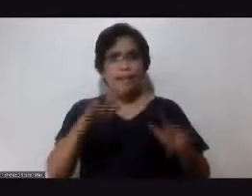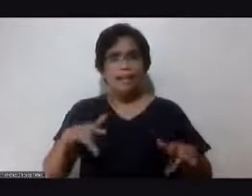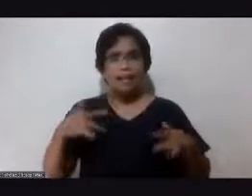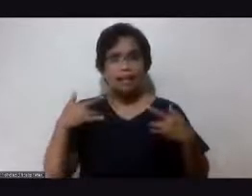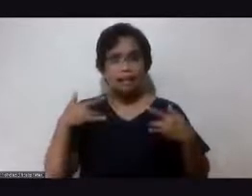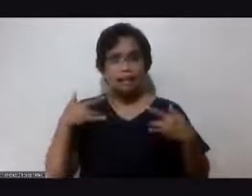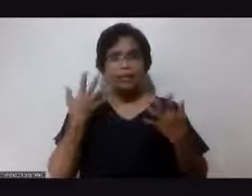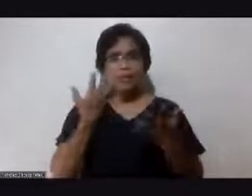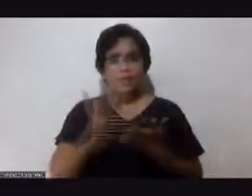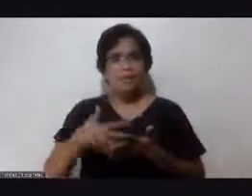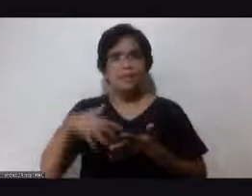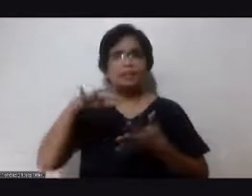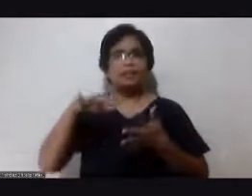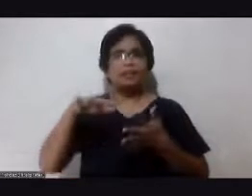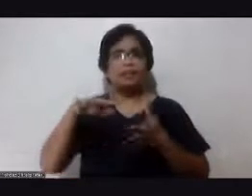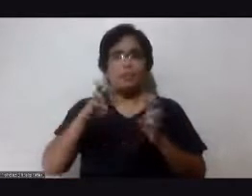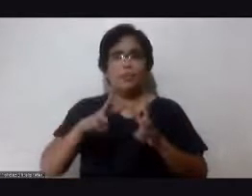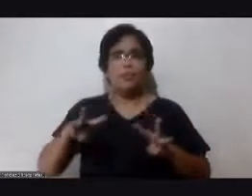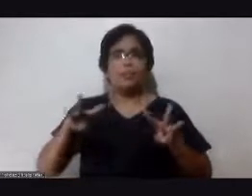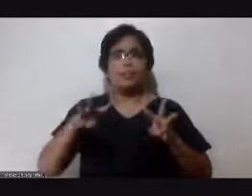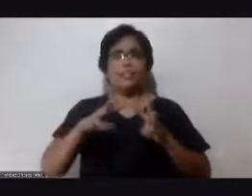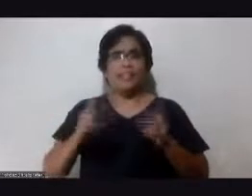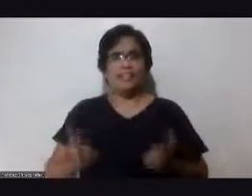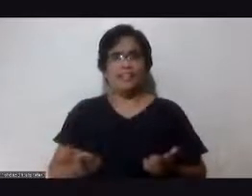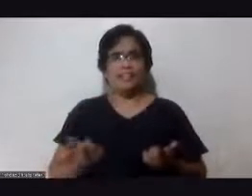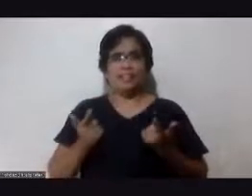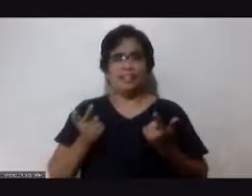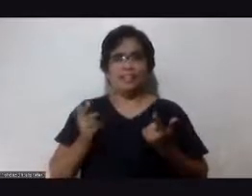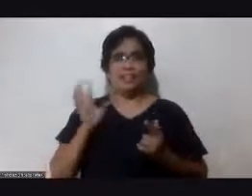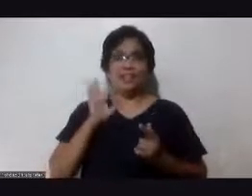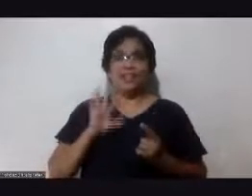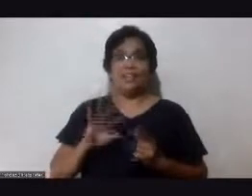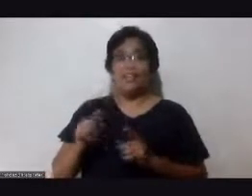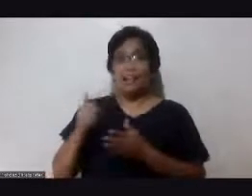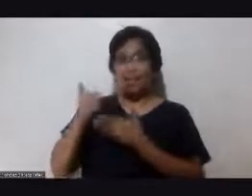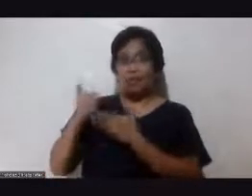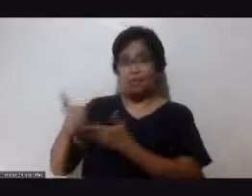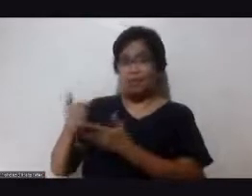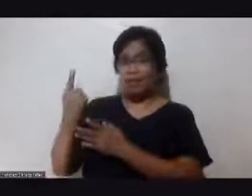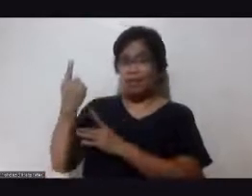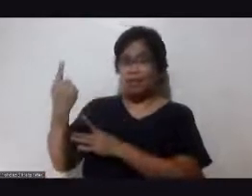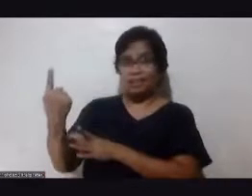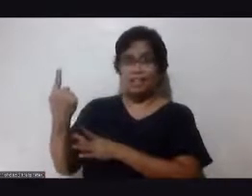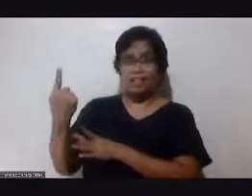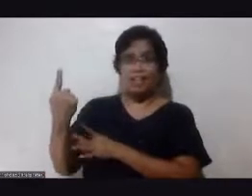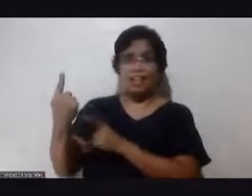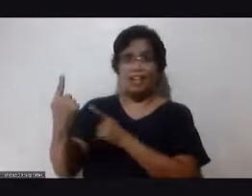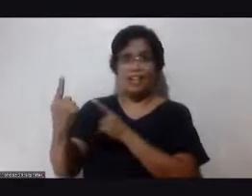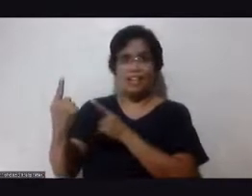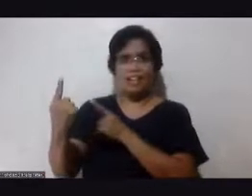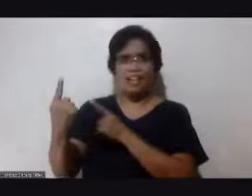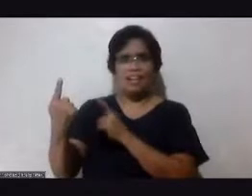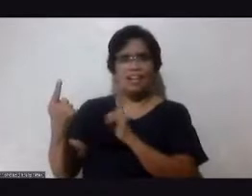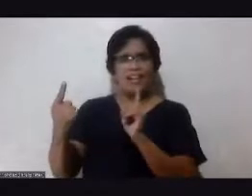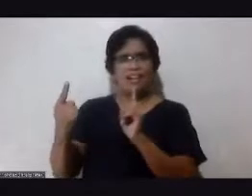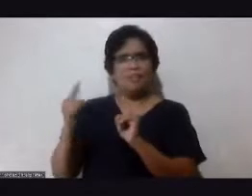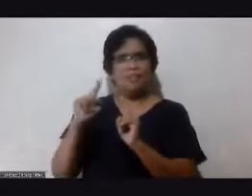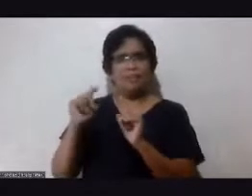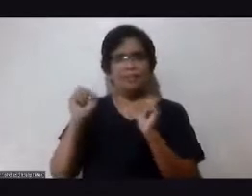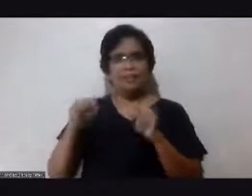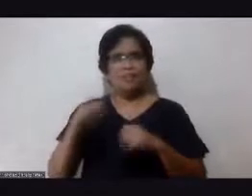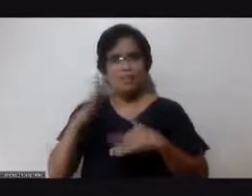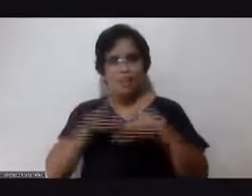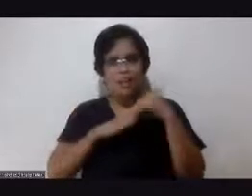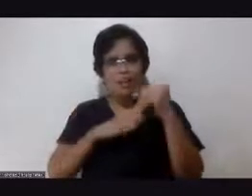well worth living makatulong ka ng isa maka paano masabihin comfort comfort